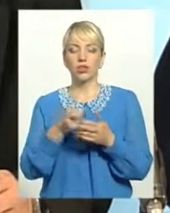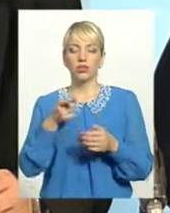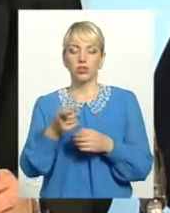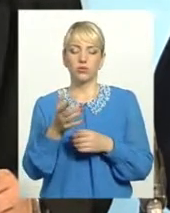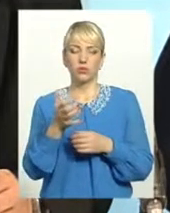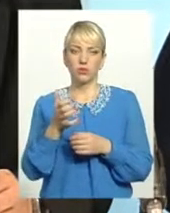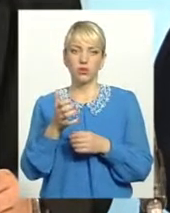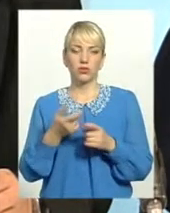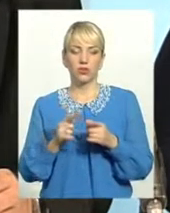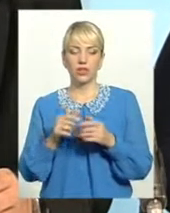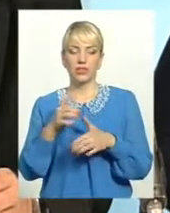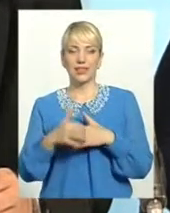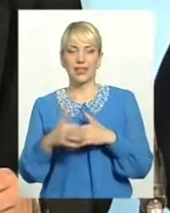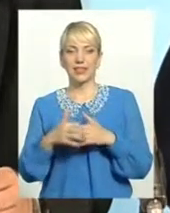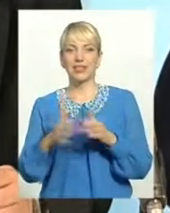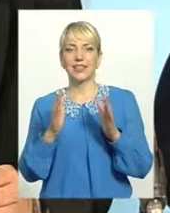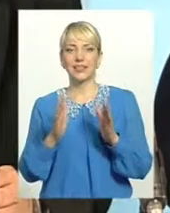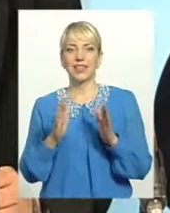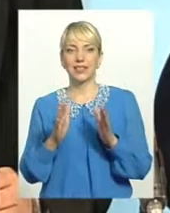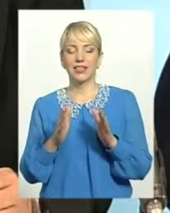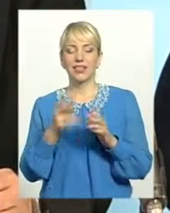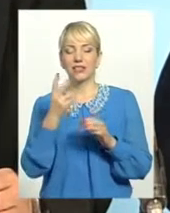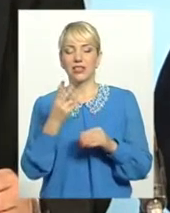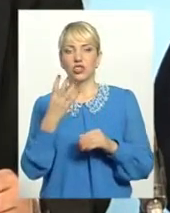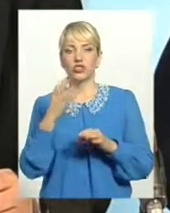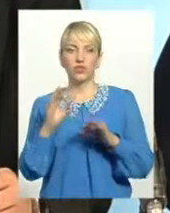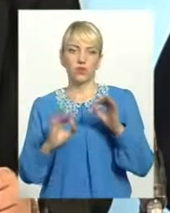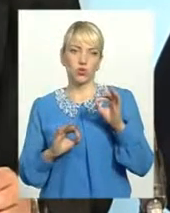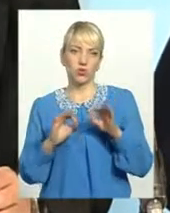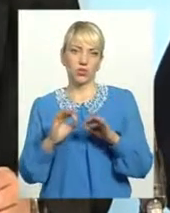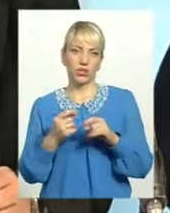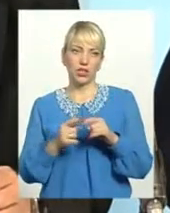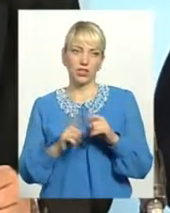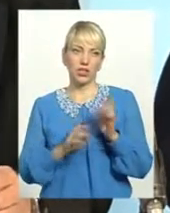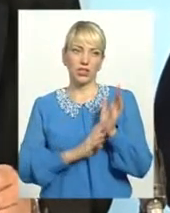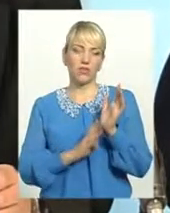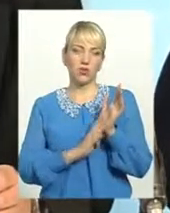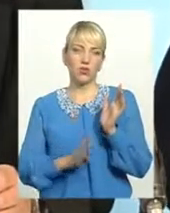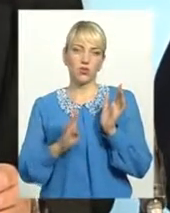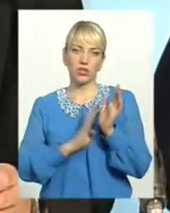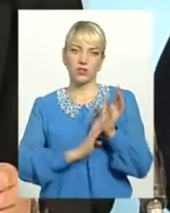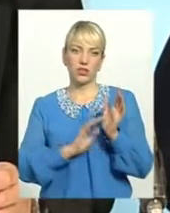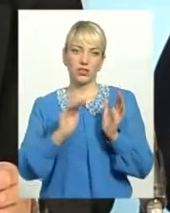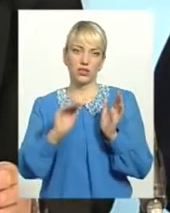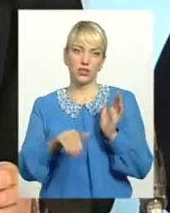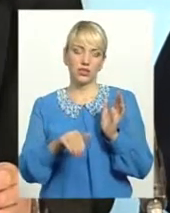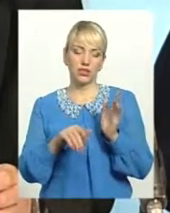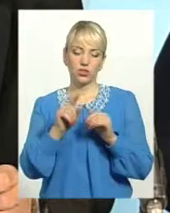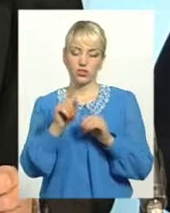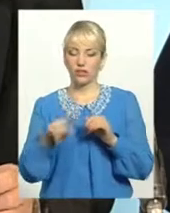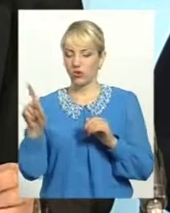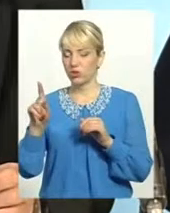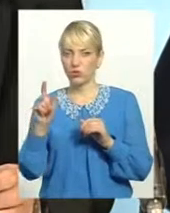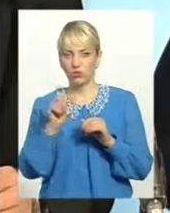тобто до того середнього. І лише тільки 24%, а це 99 тисяч з хвостиком